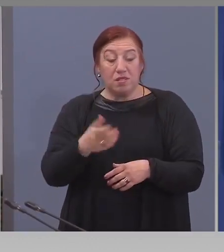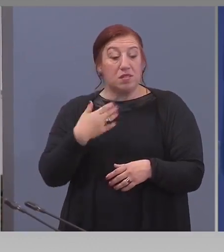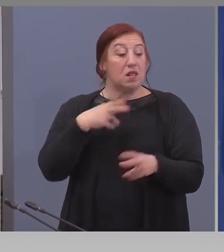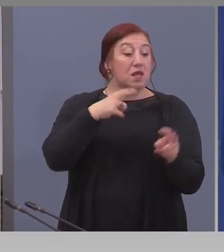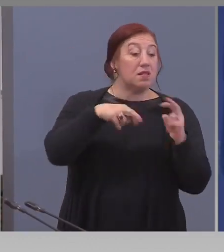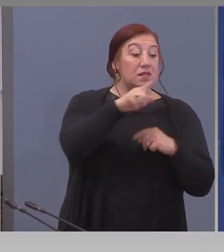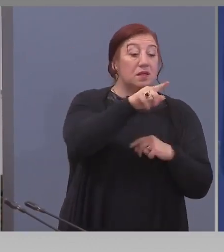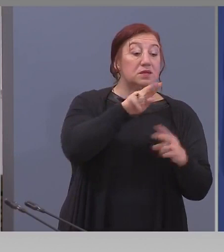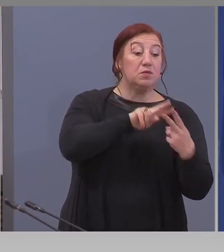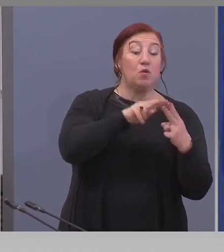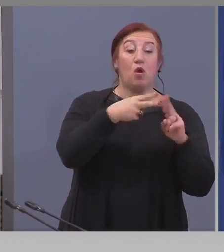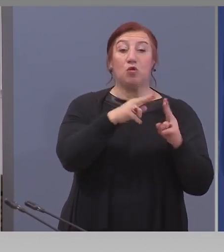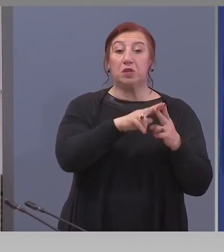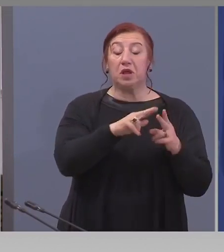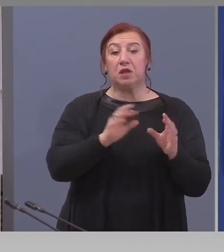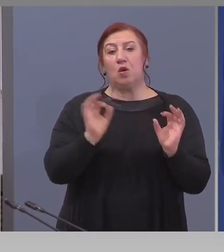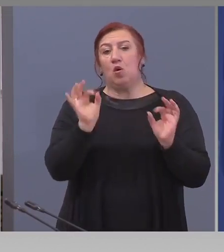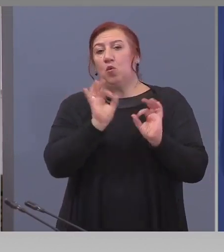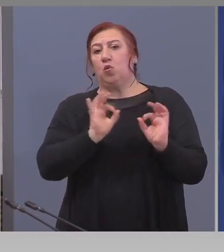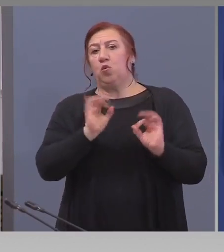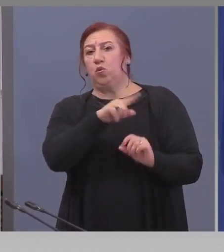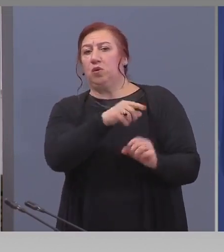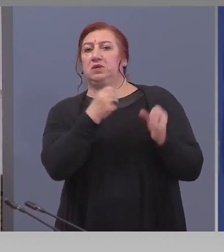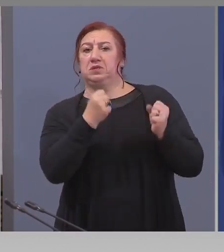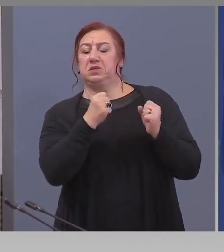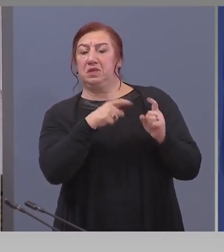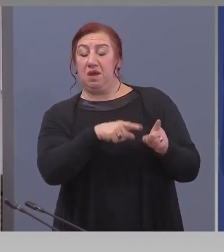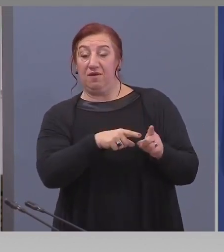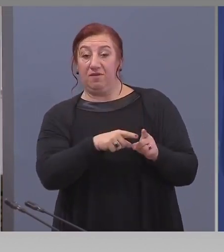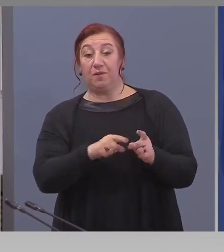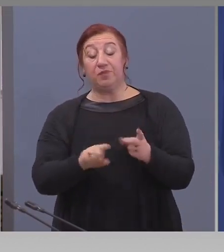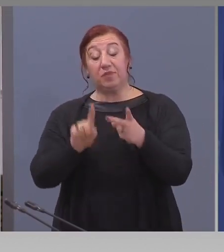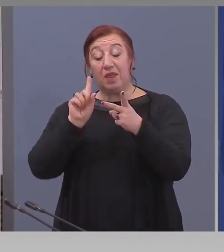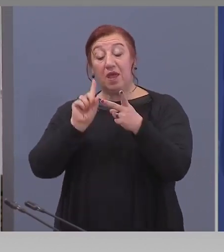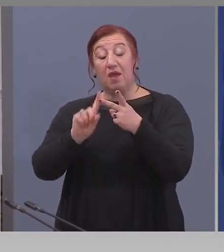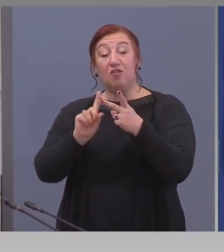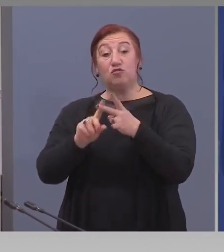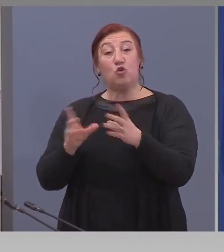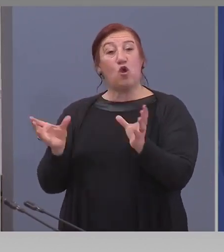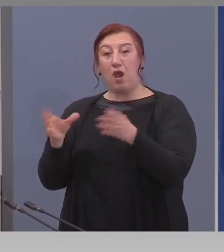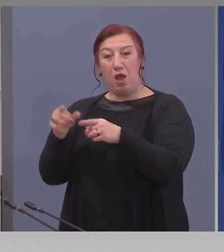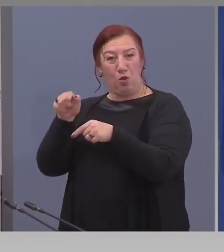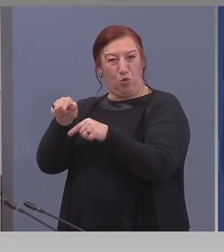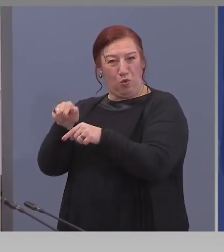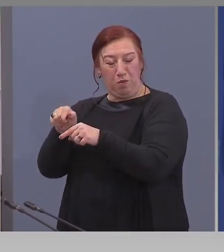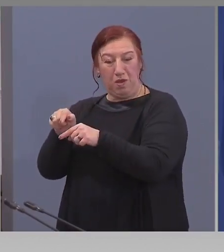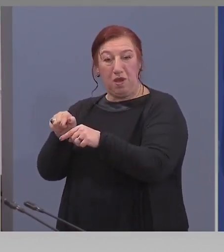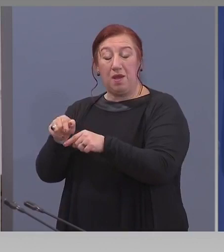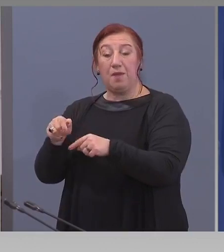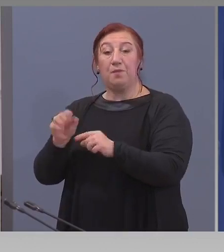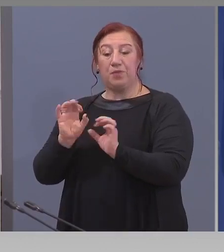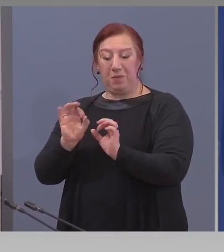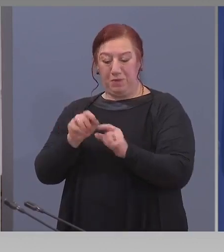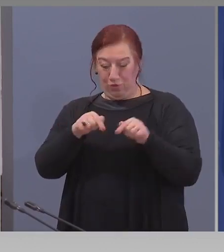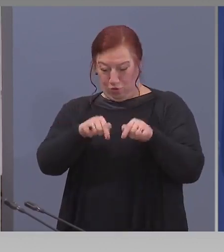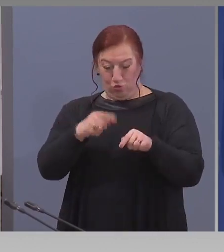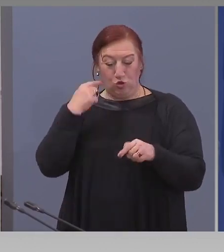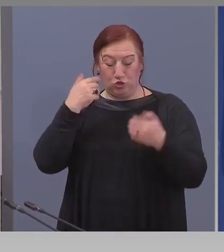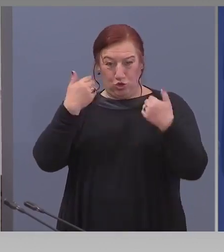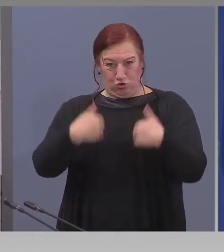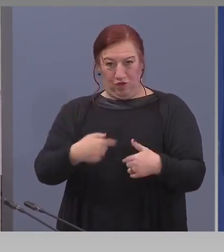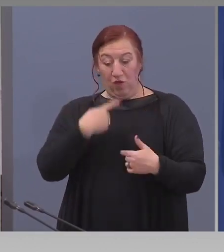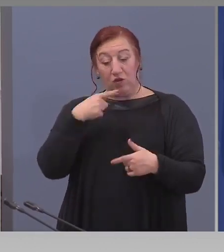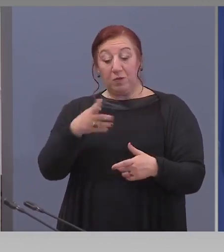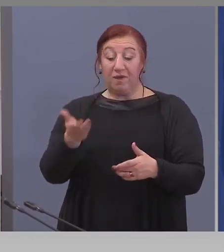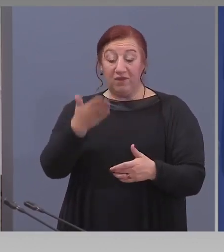коронавирус, не се установява нищо. Втората група контактни са тези, които нашия човек, този за когато